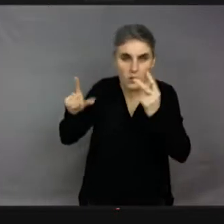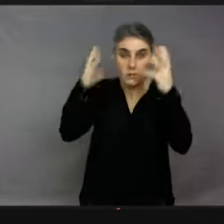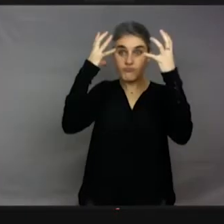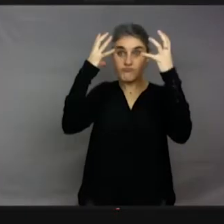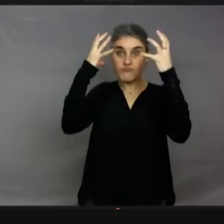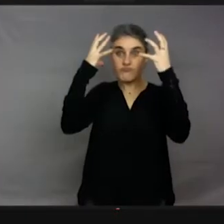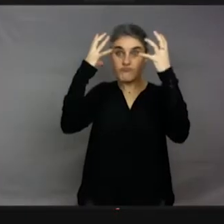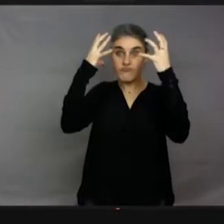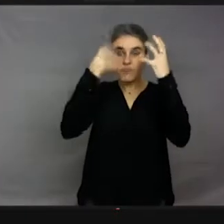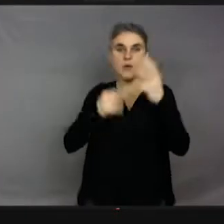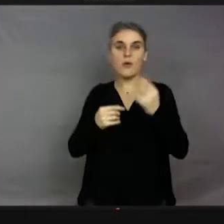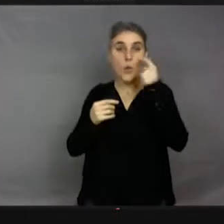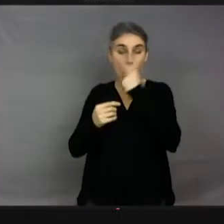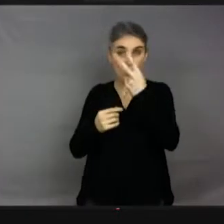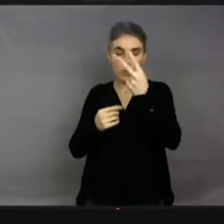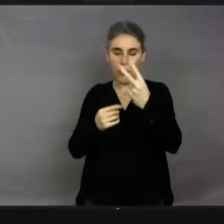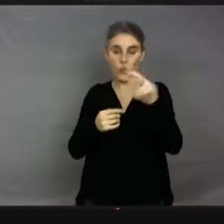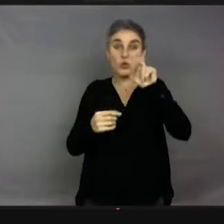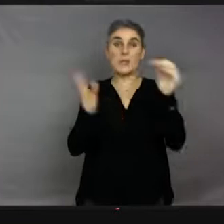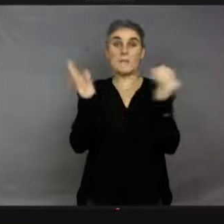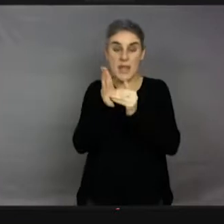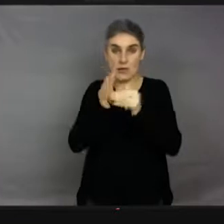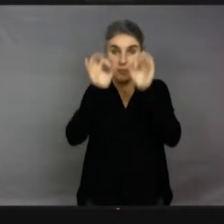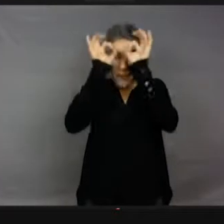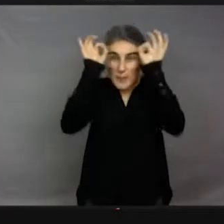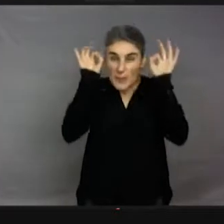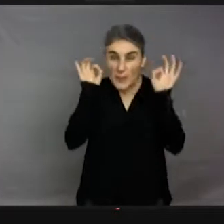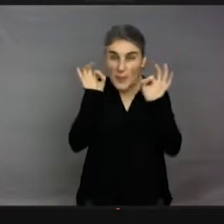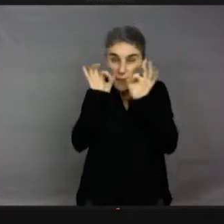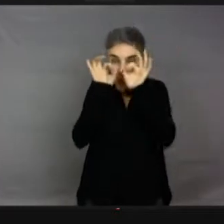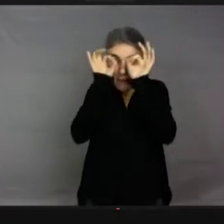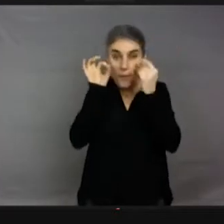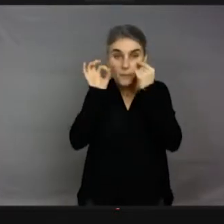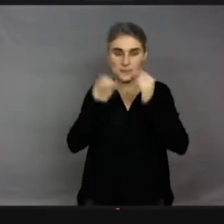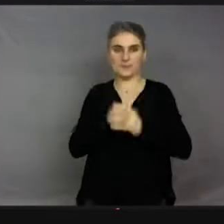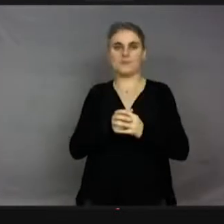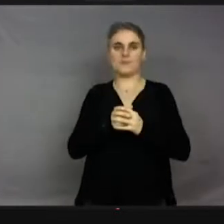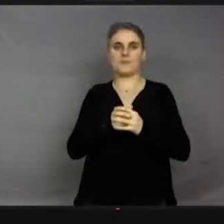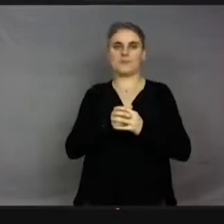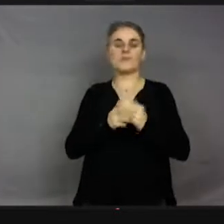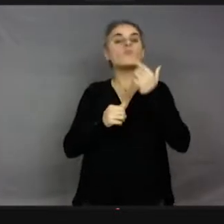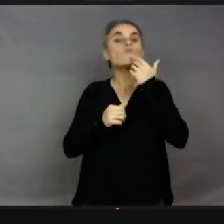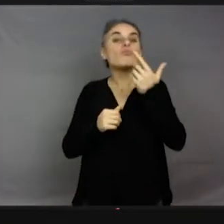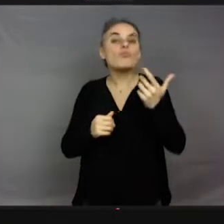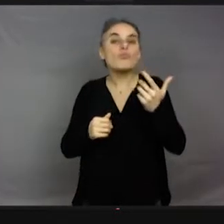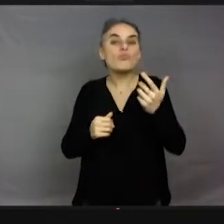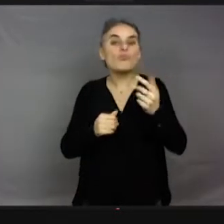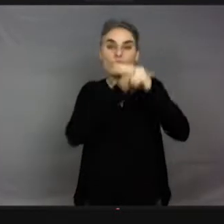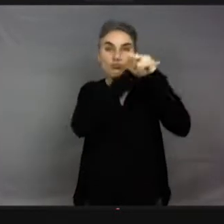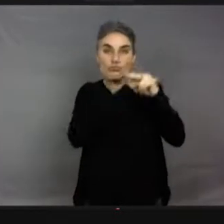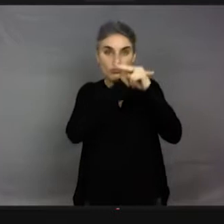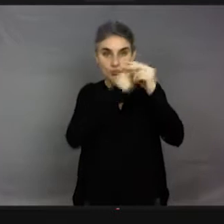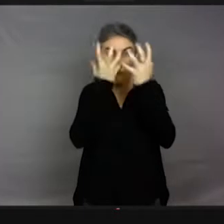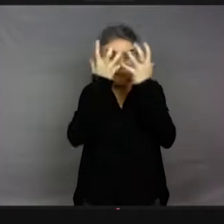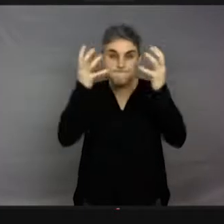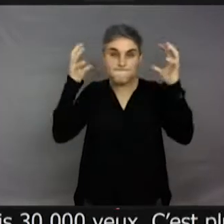sont 30 000 yeux que les libellules ont sur la tête. Alors, c'est plus ou moins gros selon les espèces, mais les bourdons